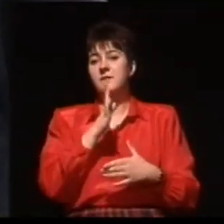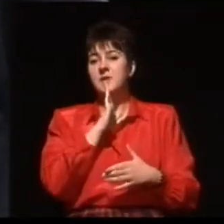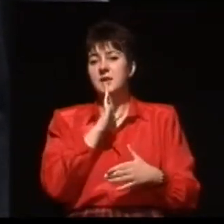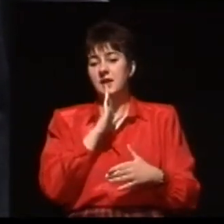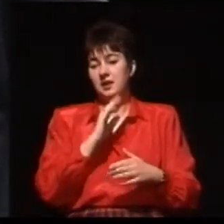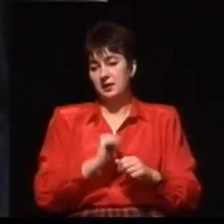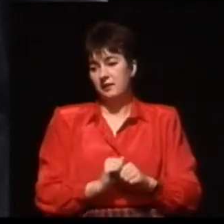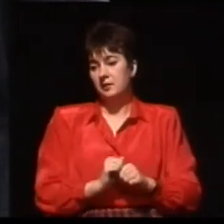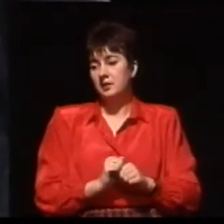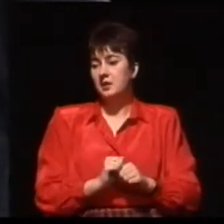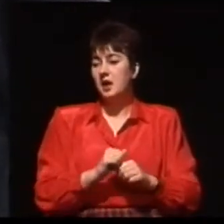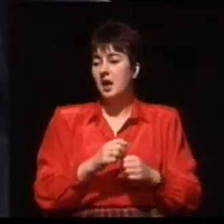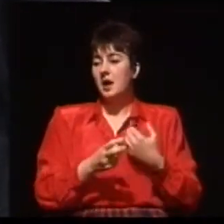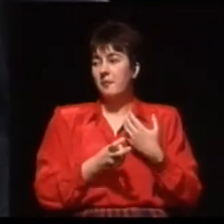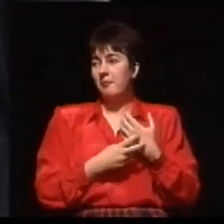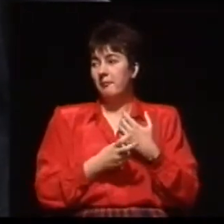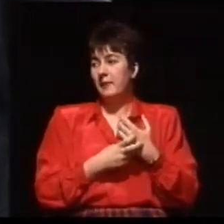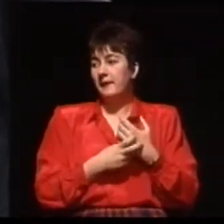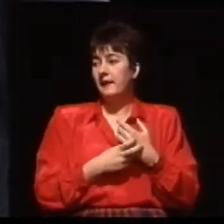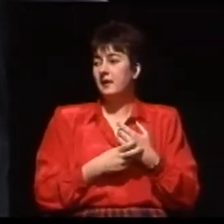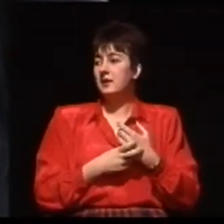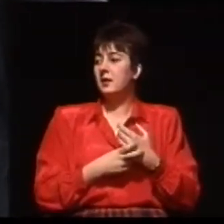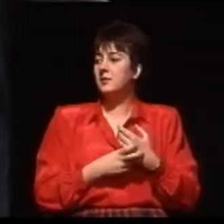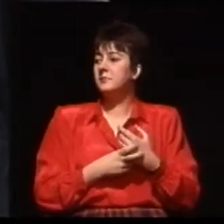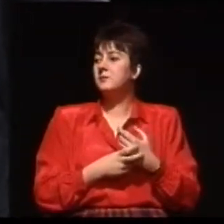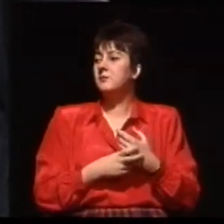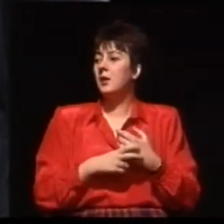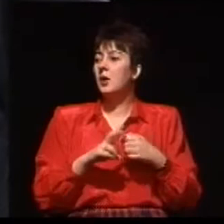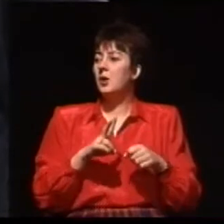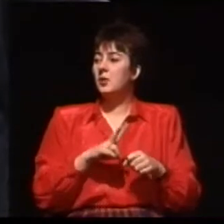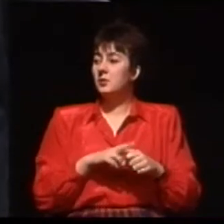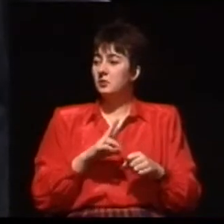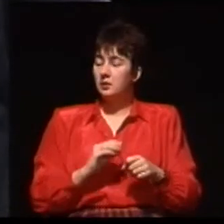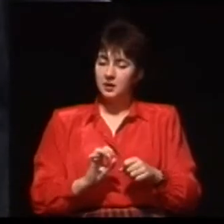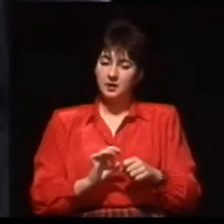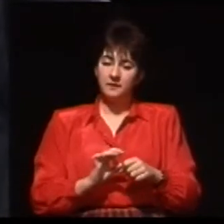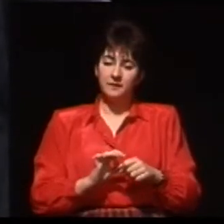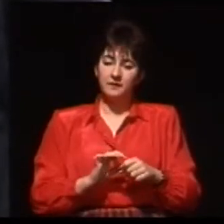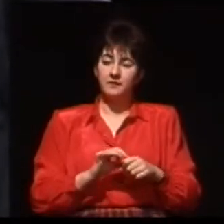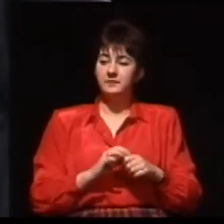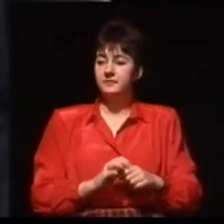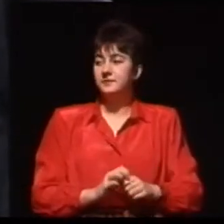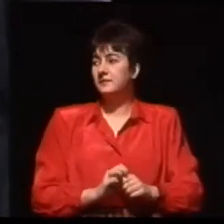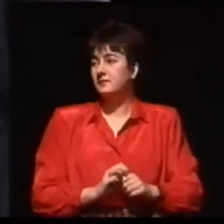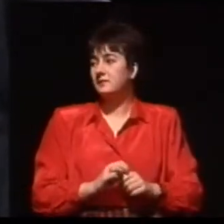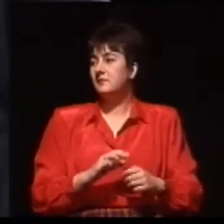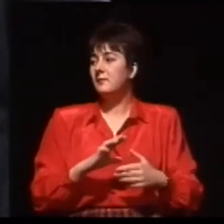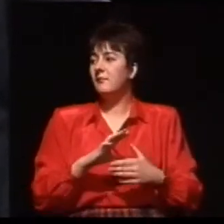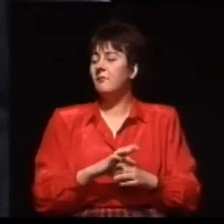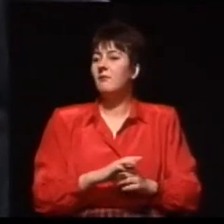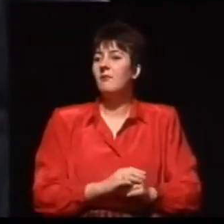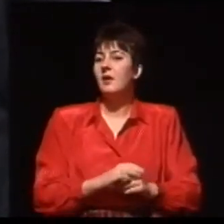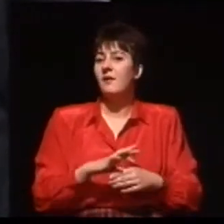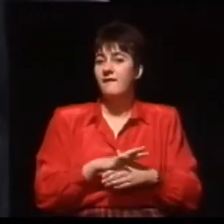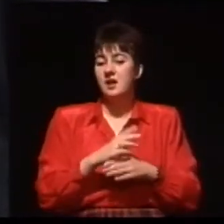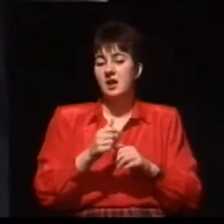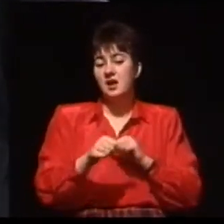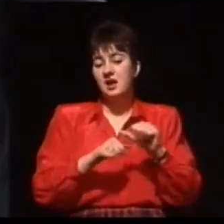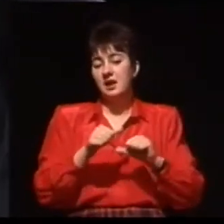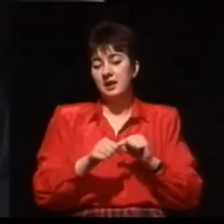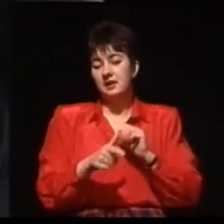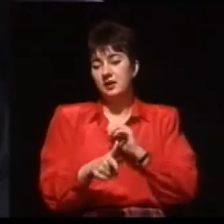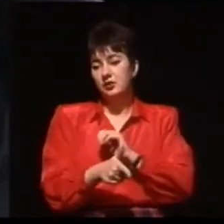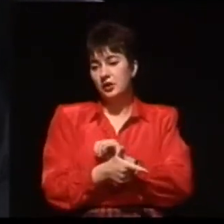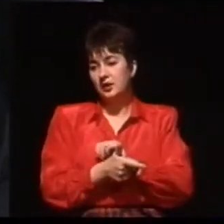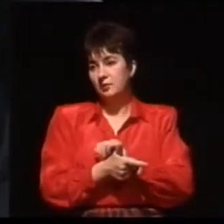ukształtował taki program, którego w efekcie na początku lat 70. zaczęto seryjnie